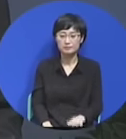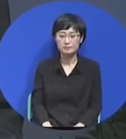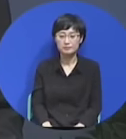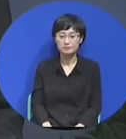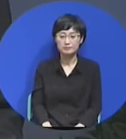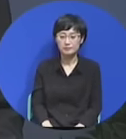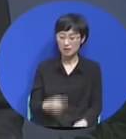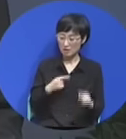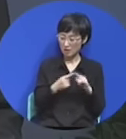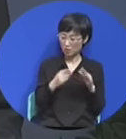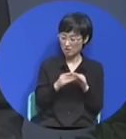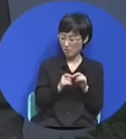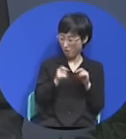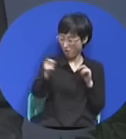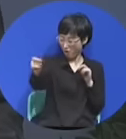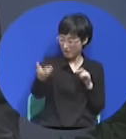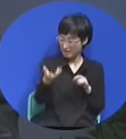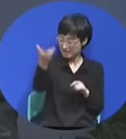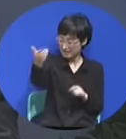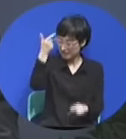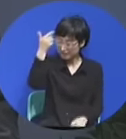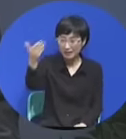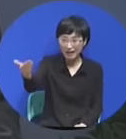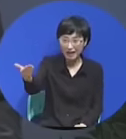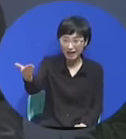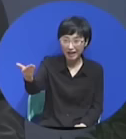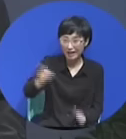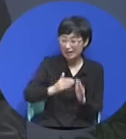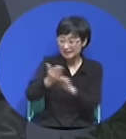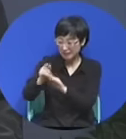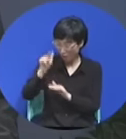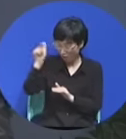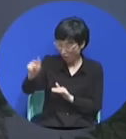우리 교회에서 멀리로 갑니까 물어봤어요